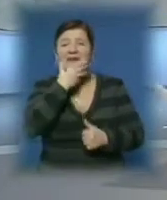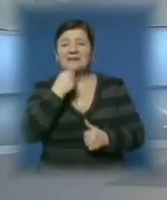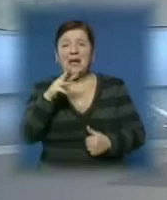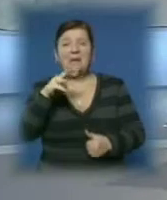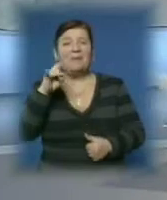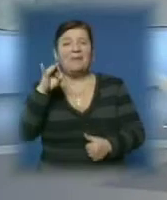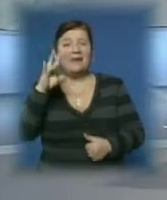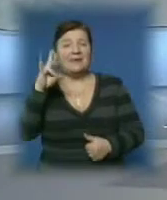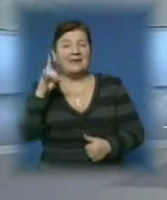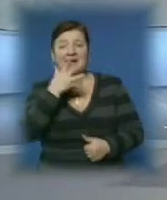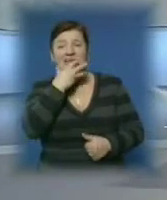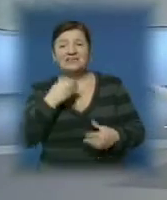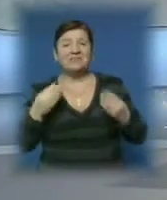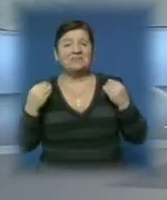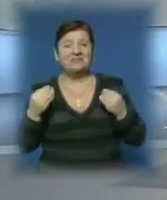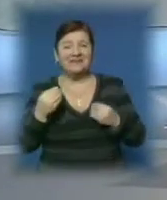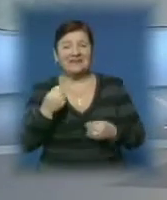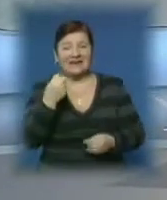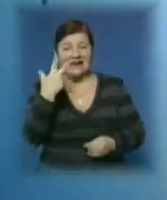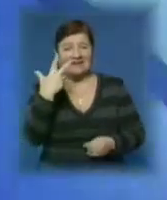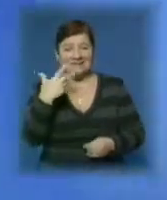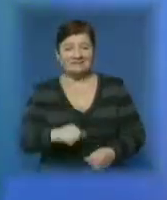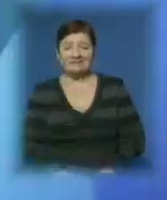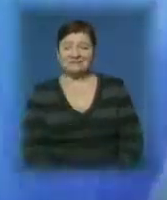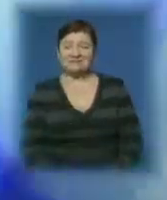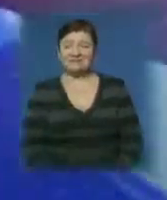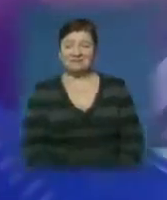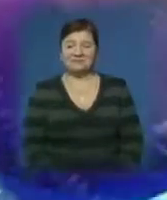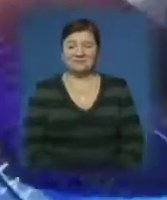-міс Ужгорода «Чарівна перлина-2013».